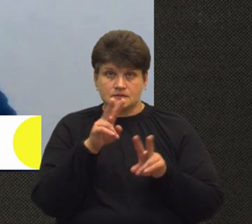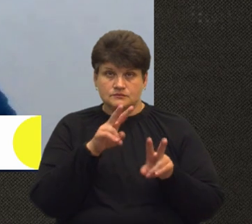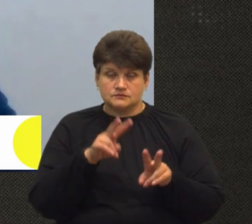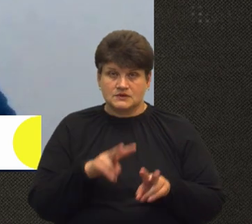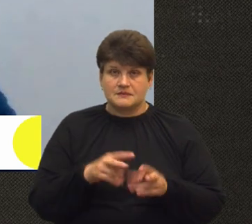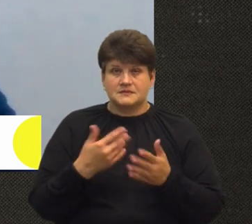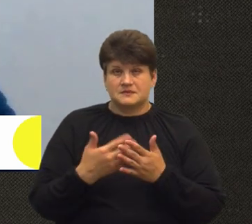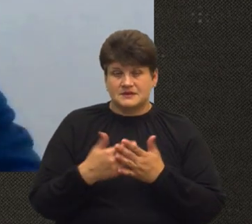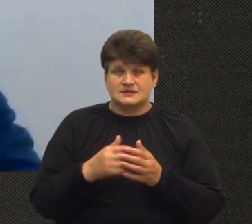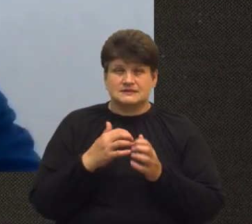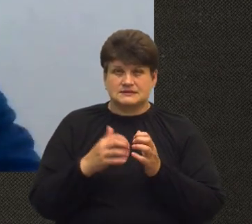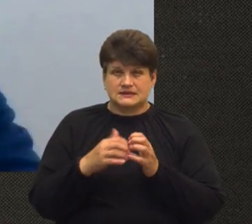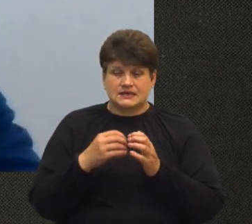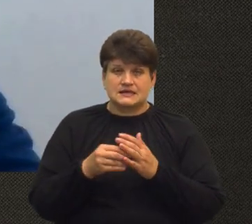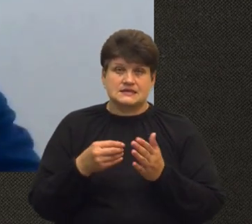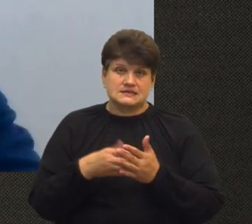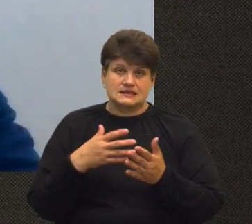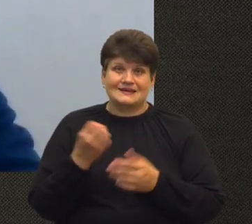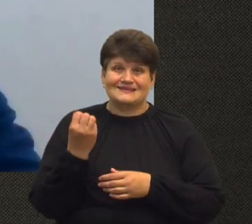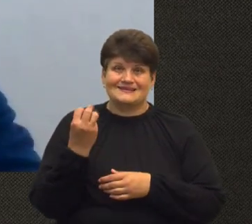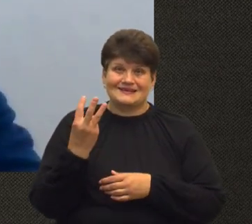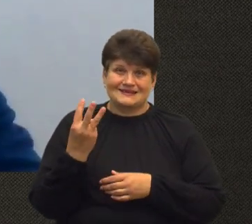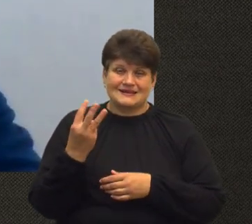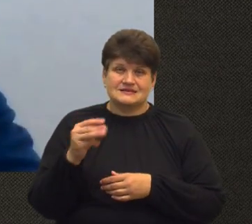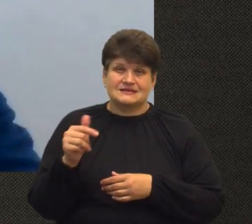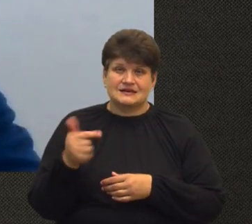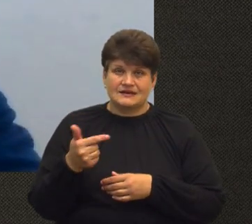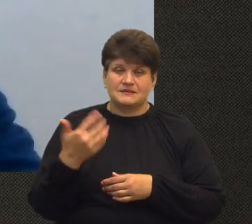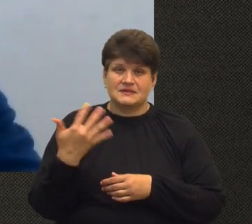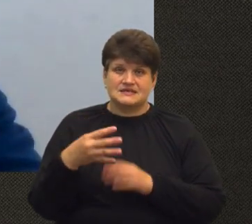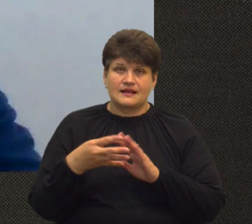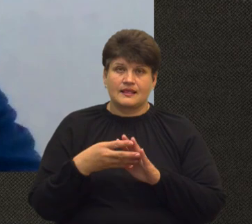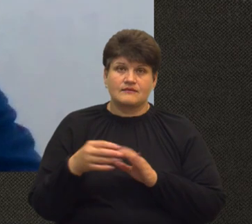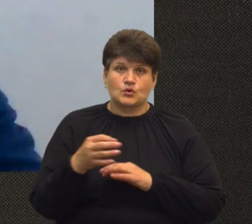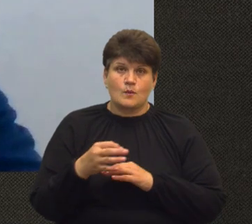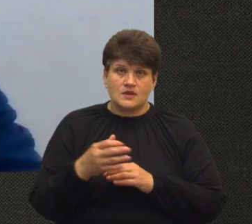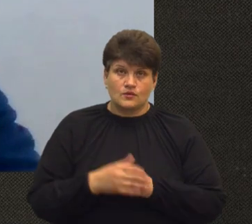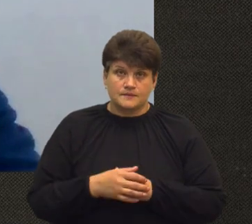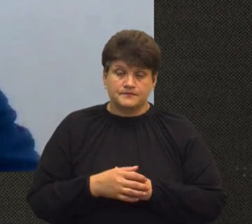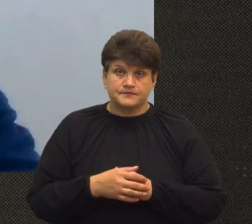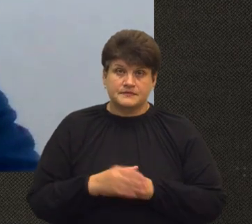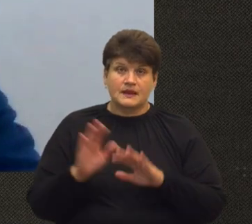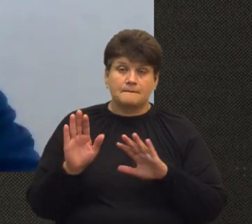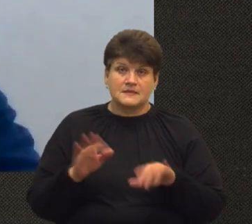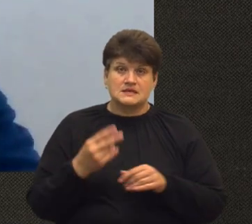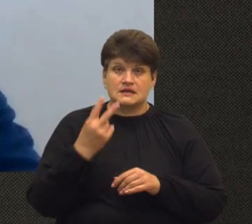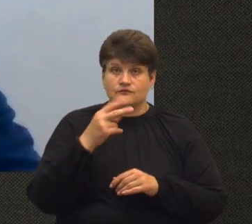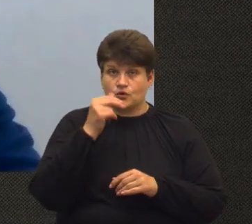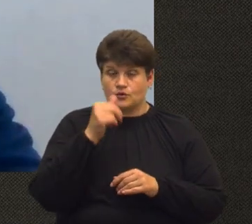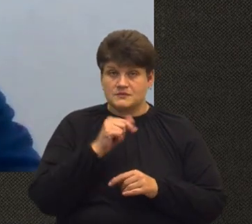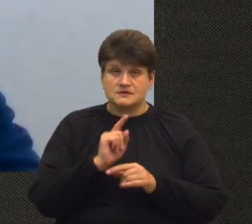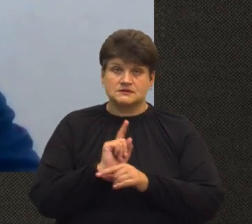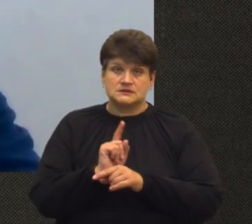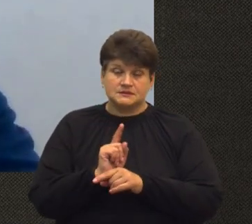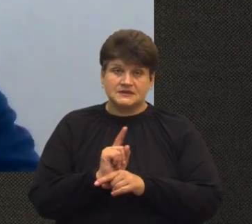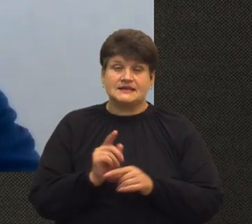зважена ціна всіх гатунків становить 13 гривень 59 копійок. Після двох місячних стабільних цін